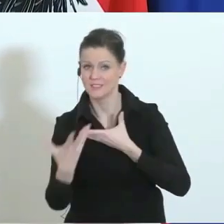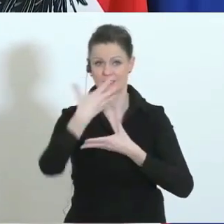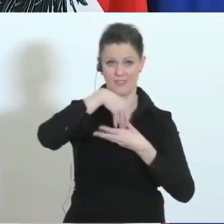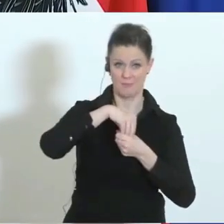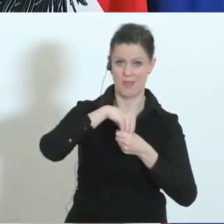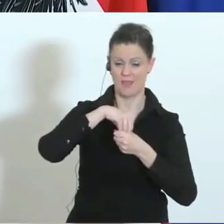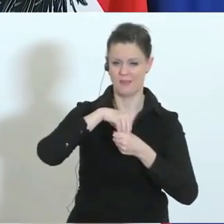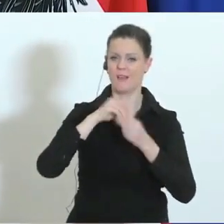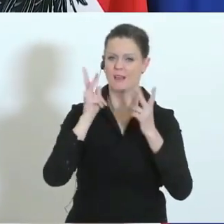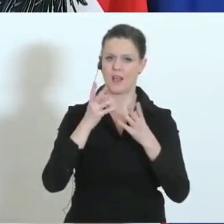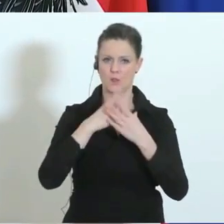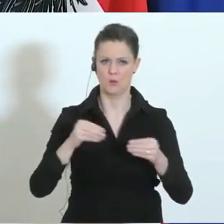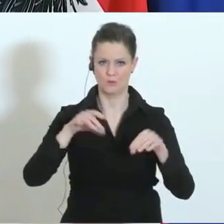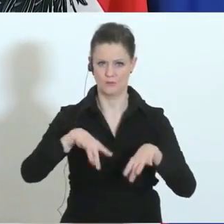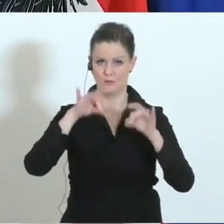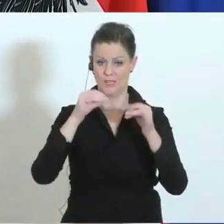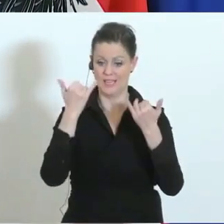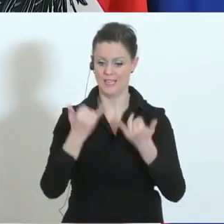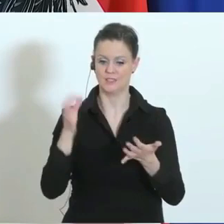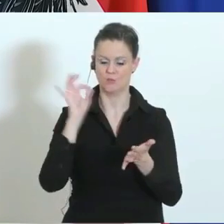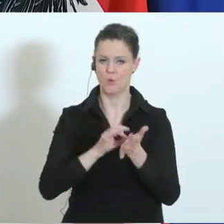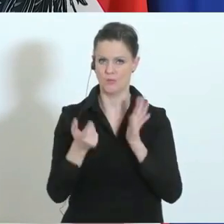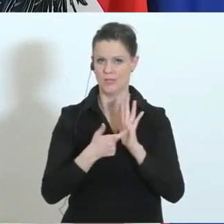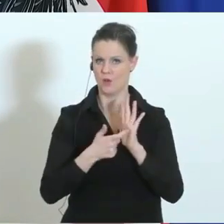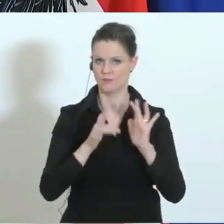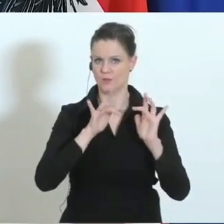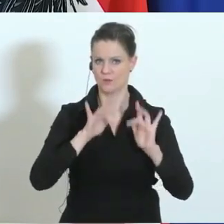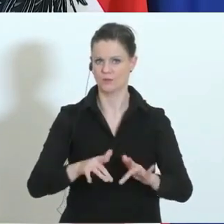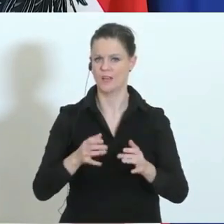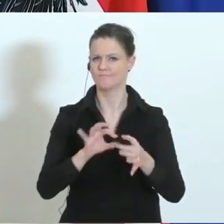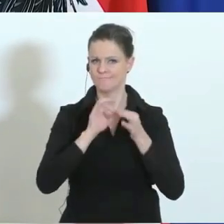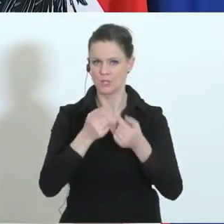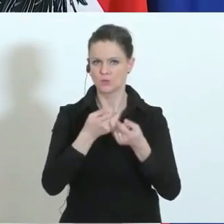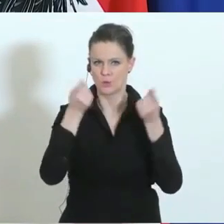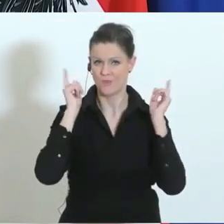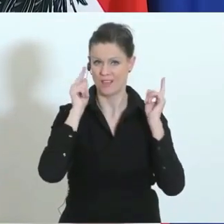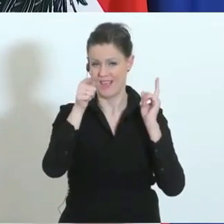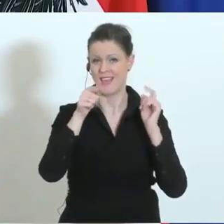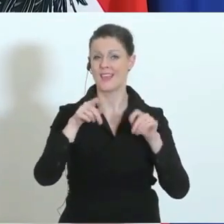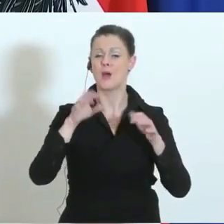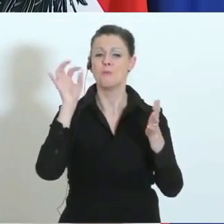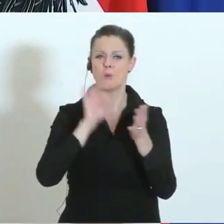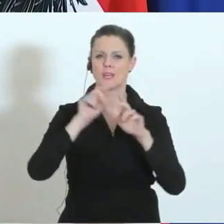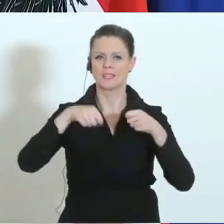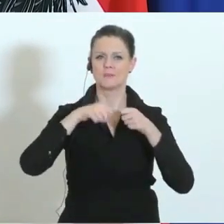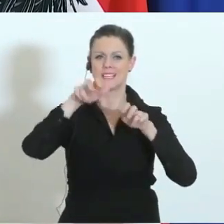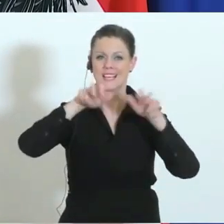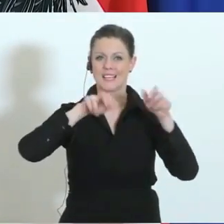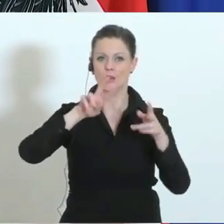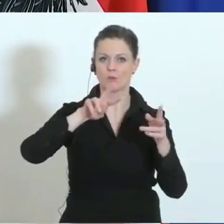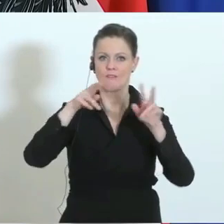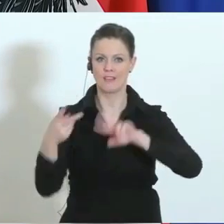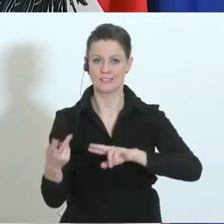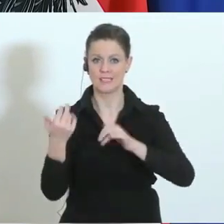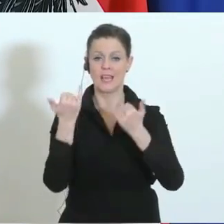es hier zu einer Lösung kommt. Wir haben derzeit die Herausforderung, gerade was die Slowakei betrifft, dort gibt es einen Regierungswechsel. Diejenigen, die jetzt